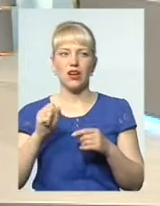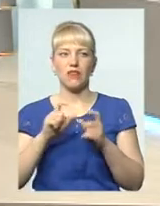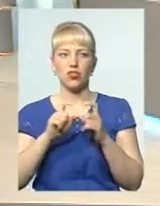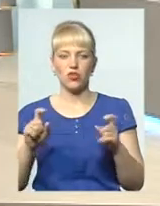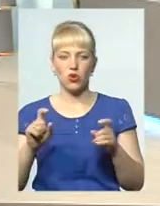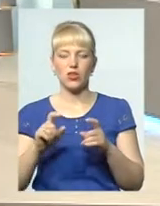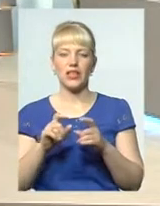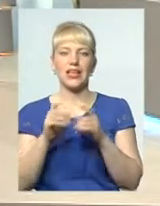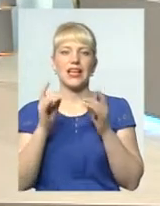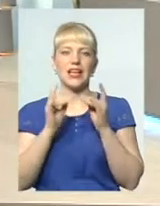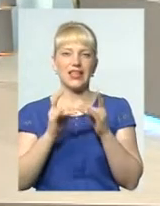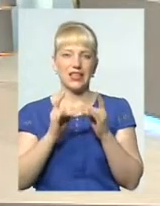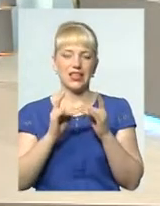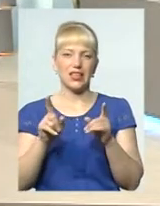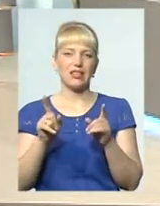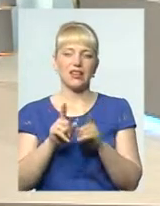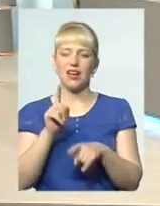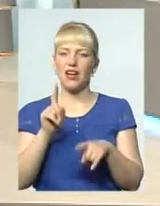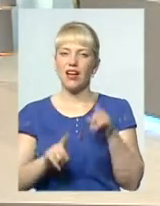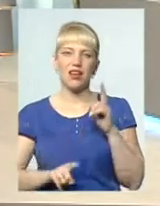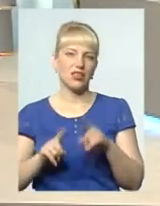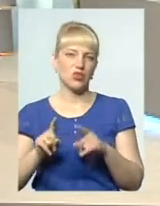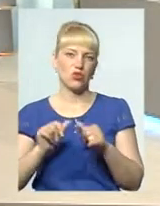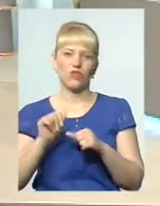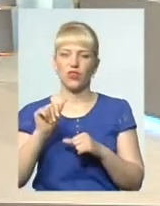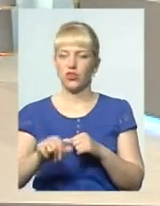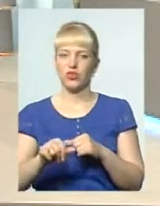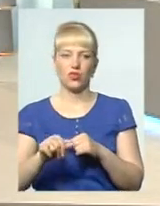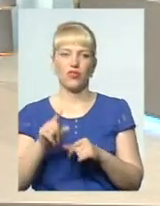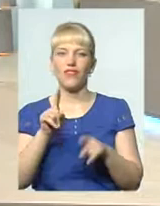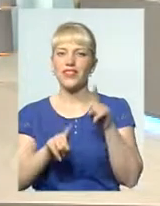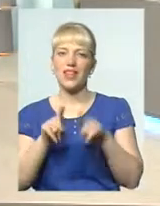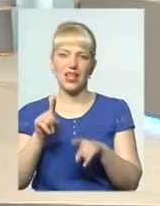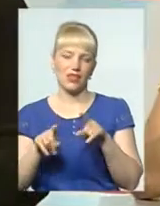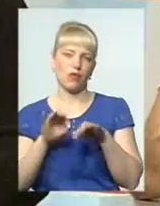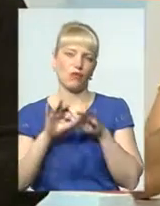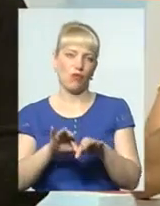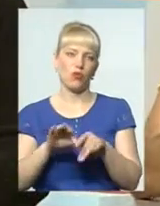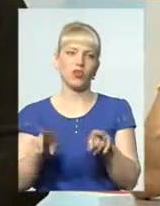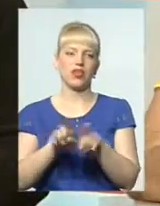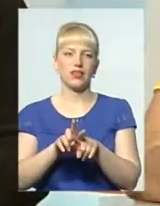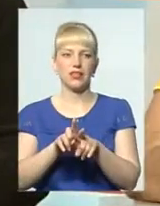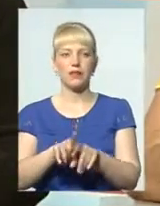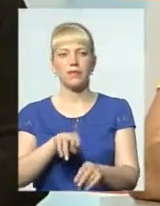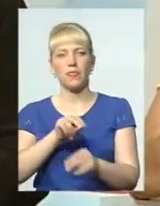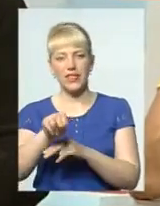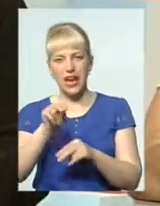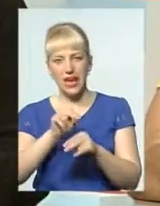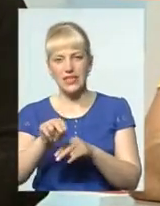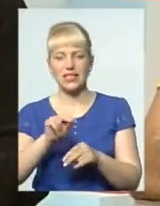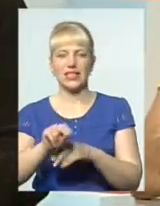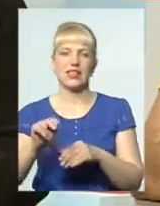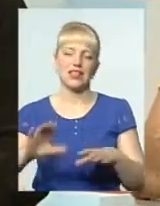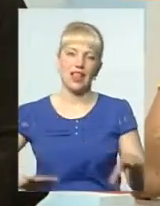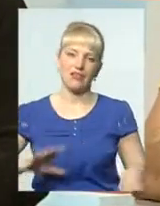інтернатах дуже рідко, з виключенням деяких, проводяться такі тренінги, і таке